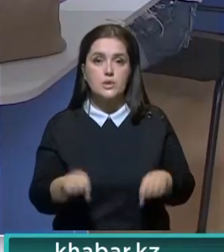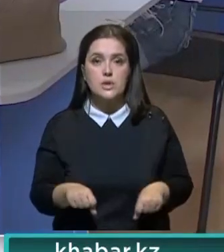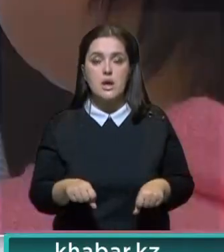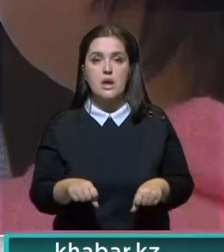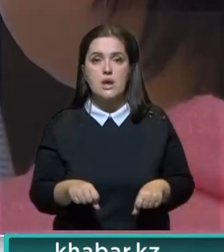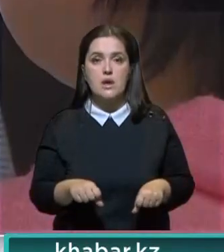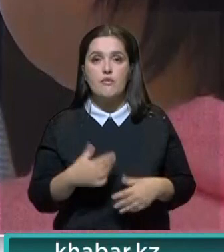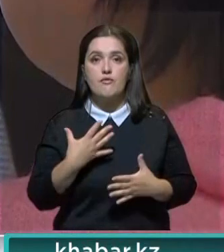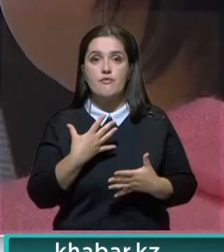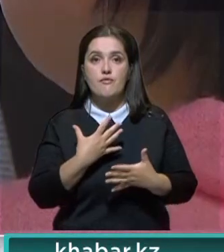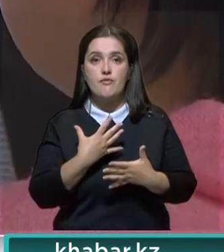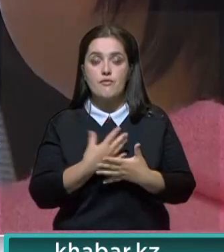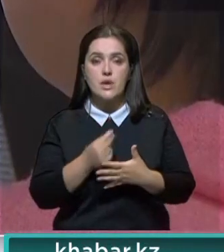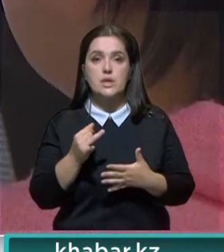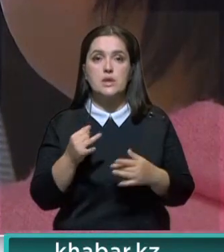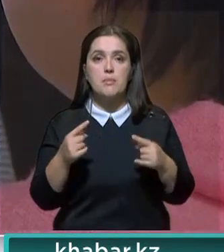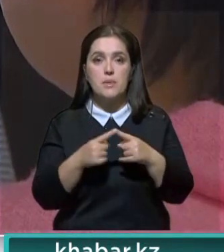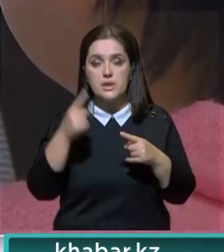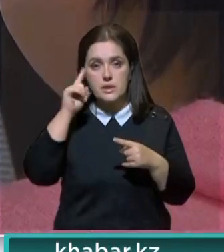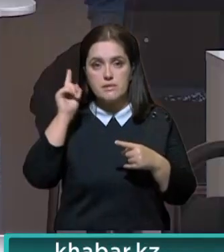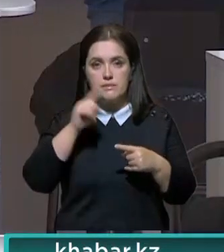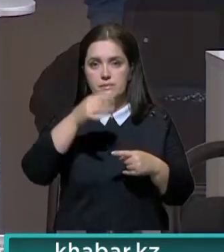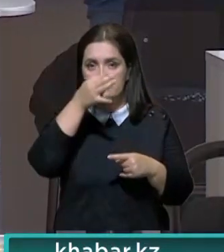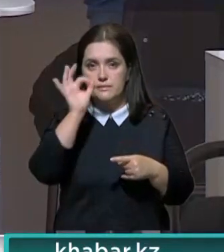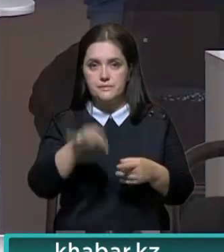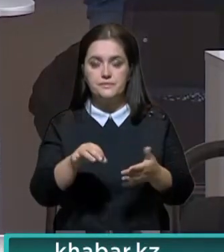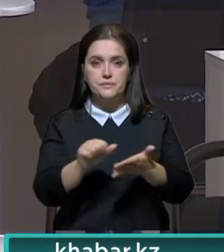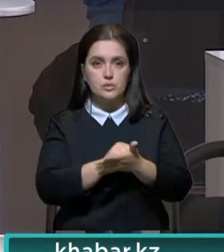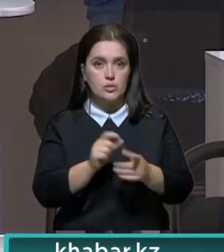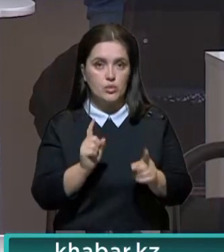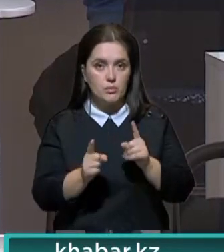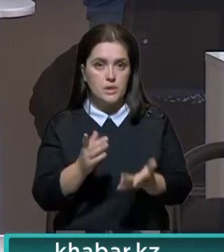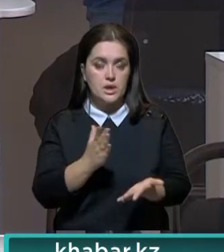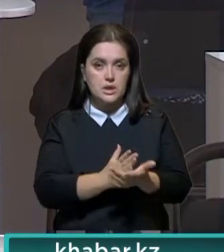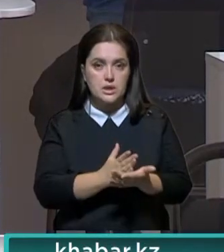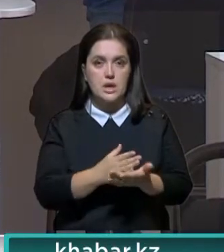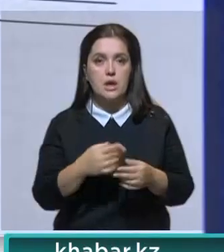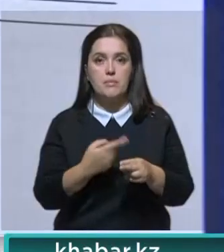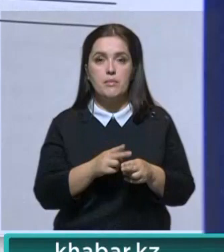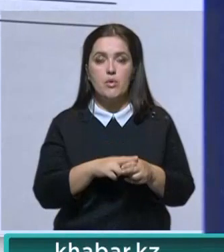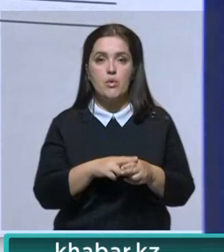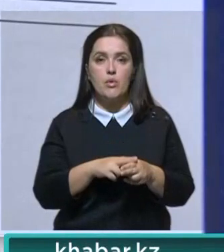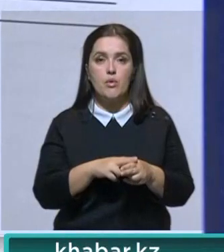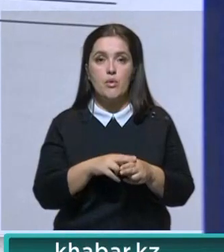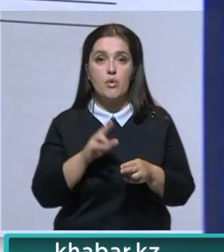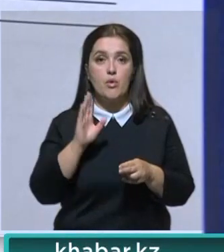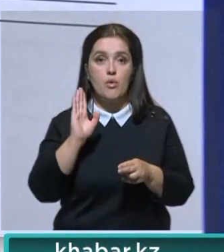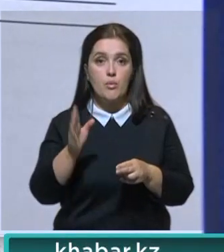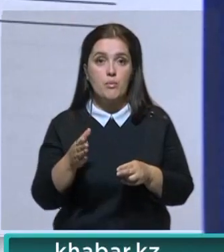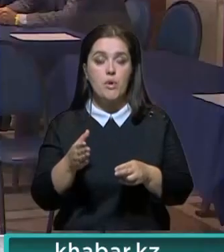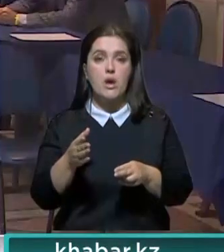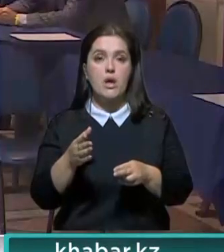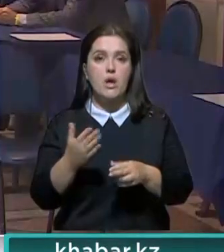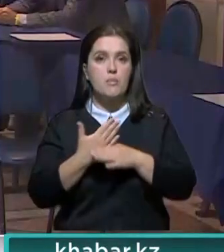Это позволит специалистам оценить свои компетенции и подтвердить знания и навыки документально. При этом внедряемая система